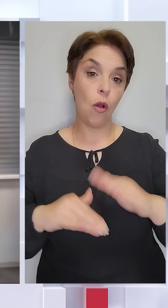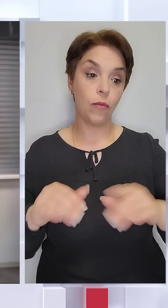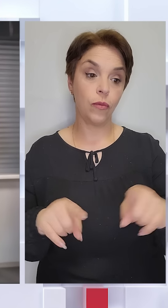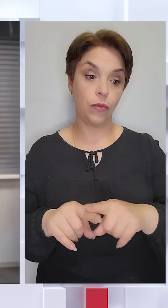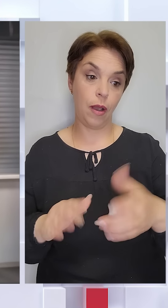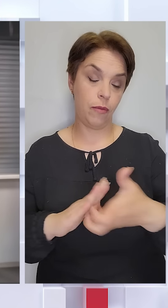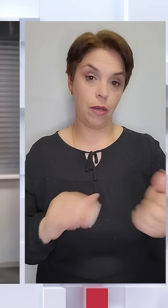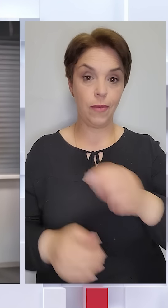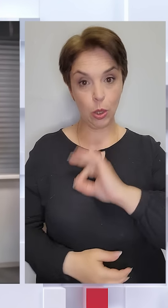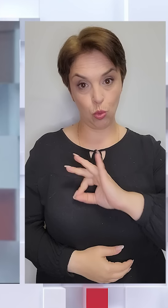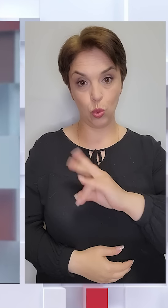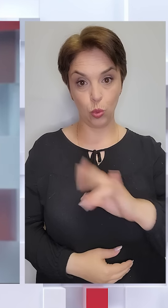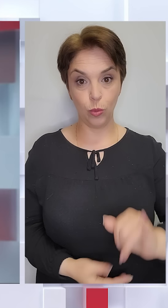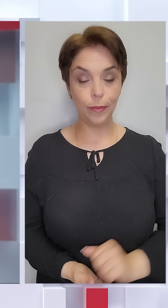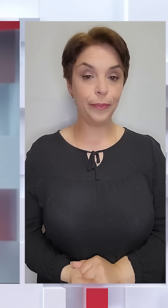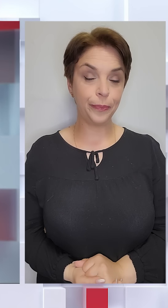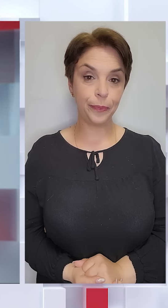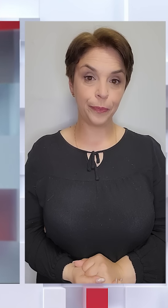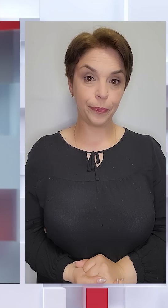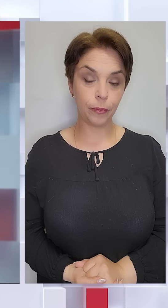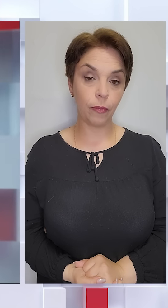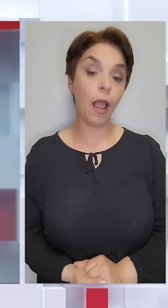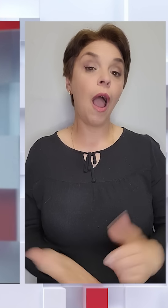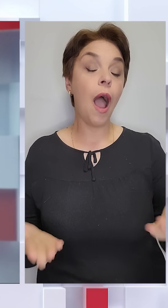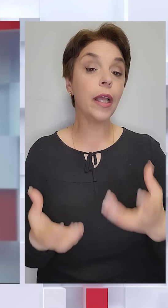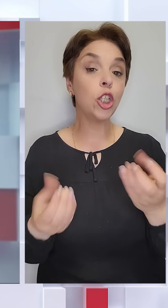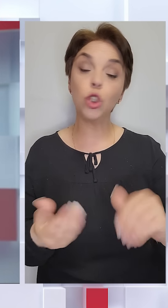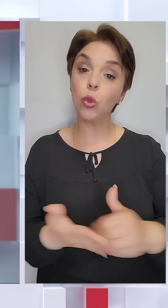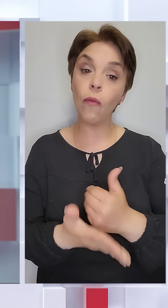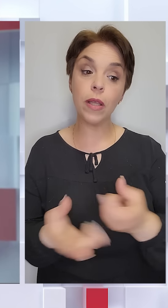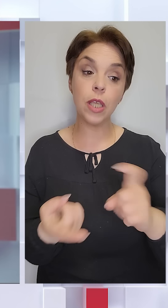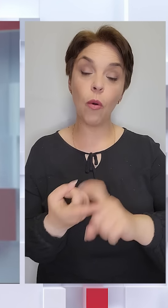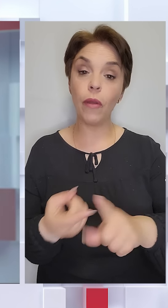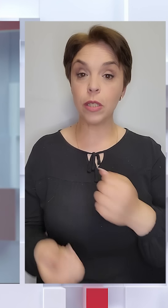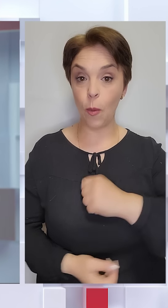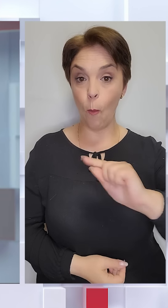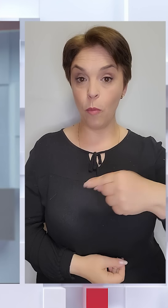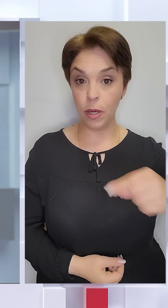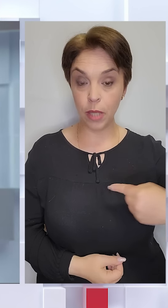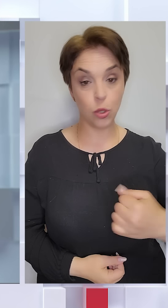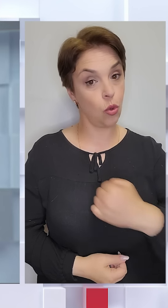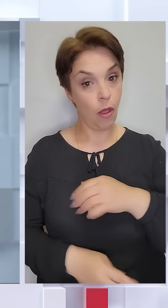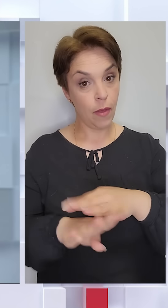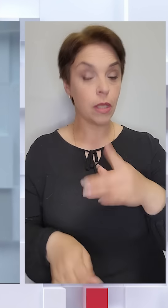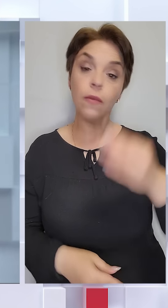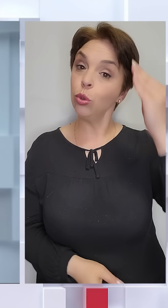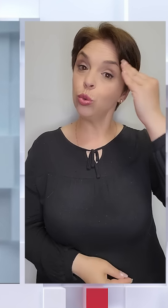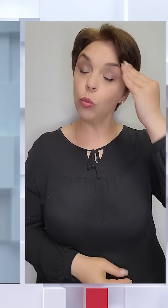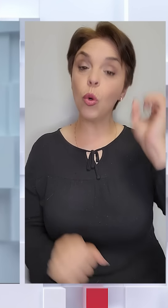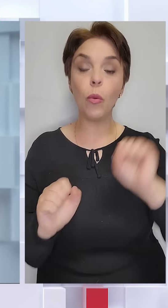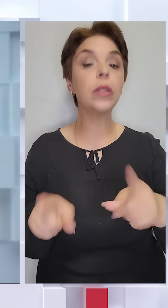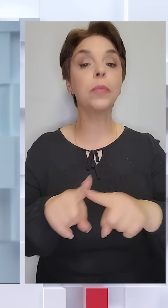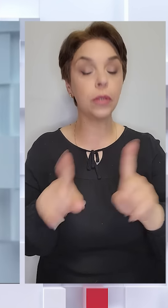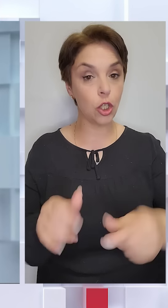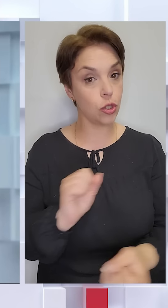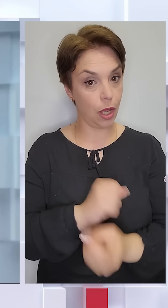отримати в застосунку. А які ще новації, пов'язані з мобілізацією та військом, на вашу думку, могли б теж